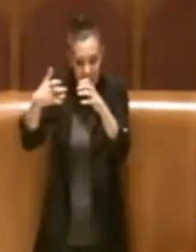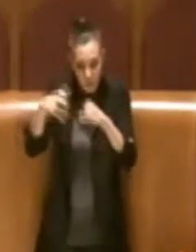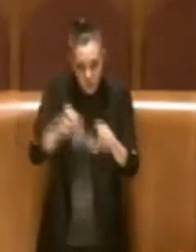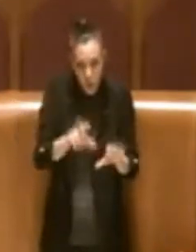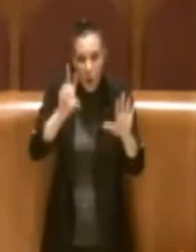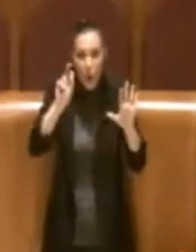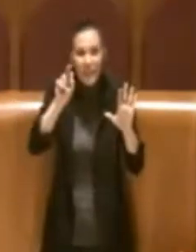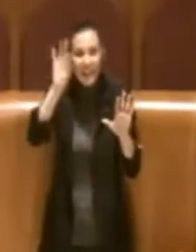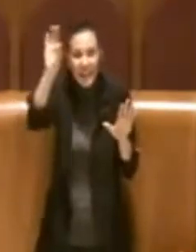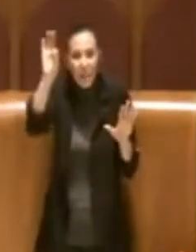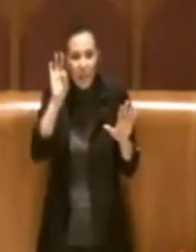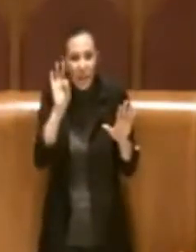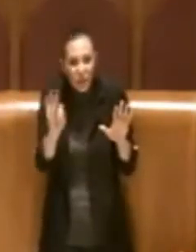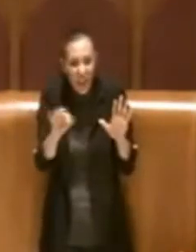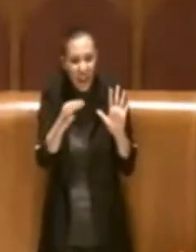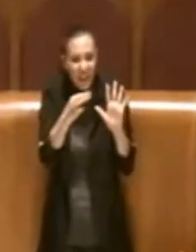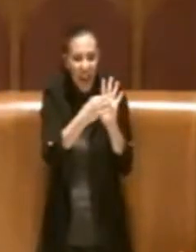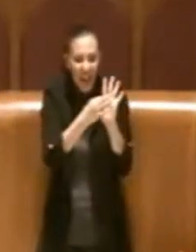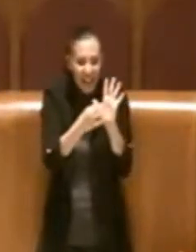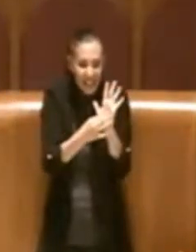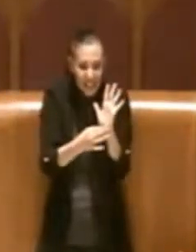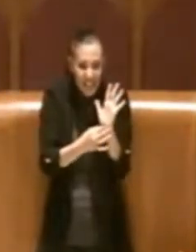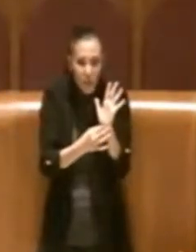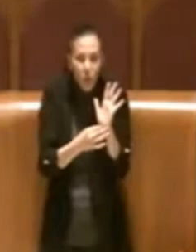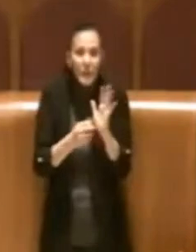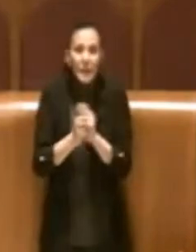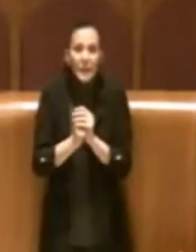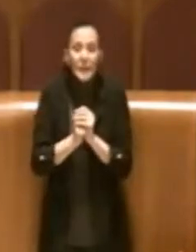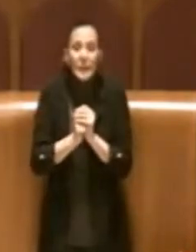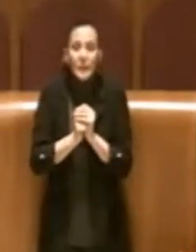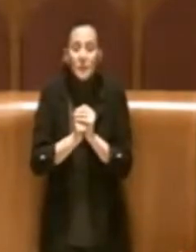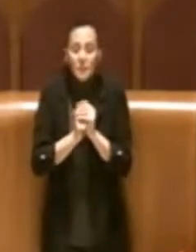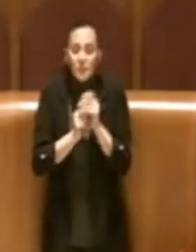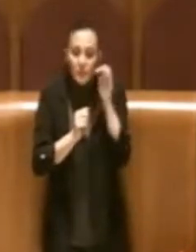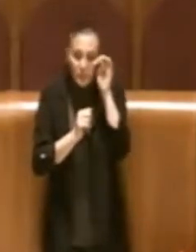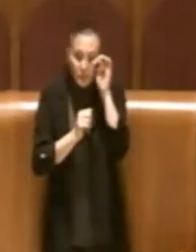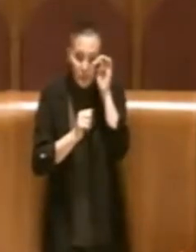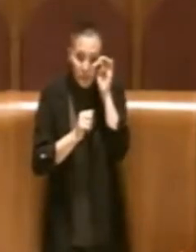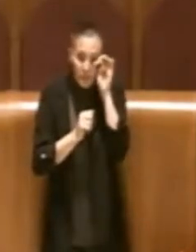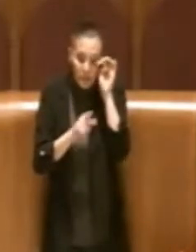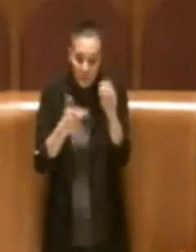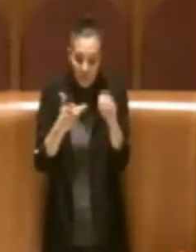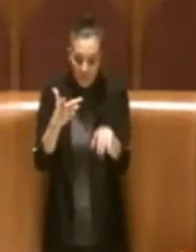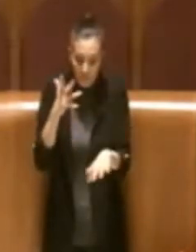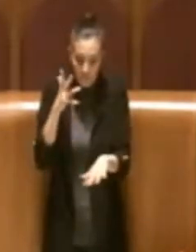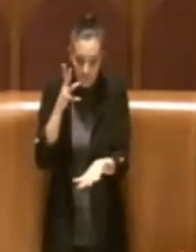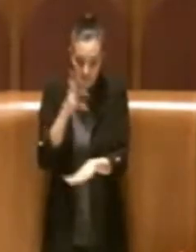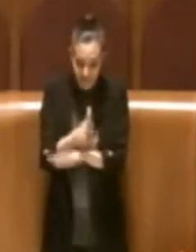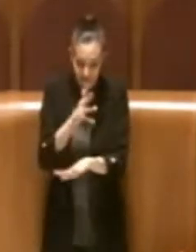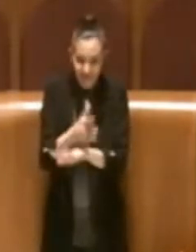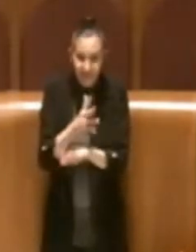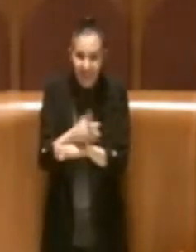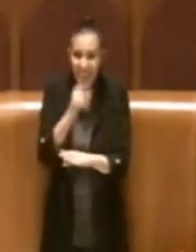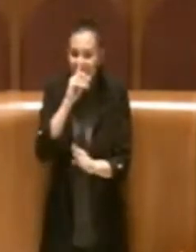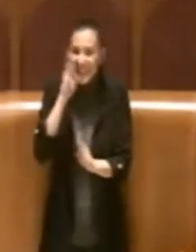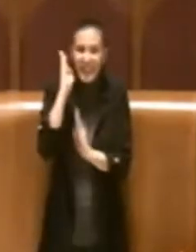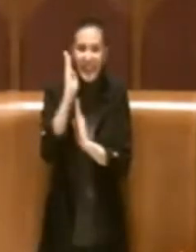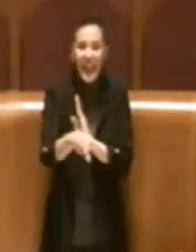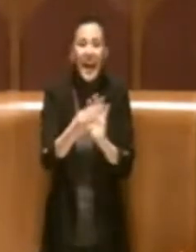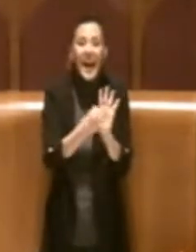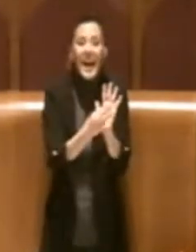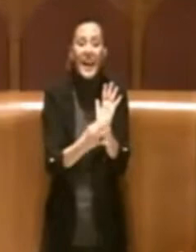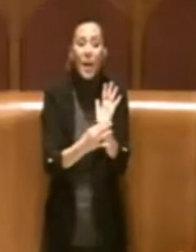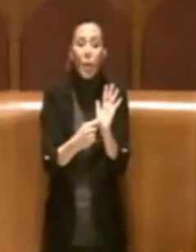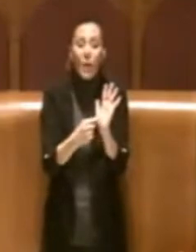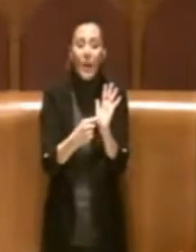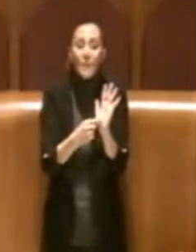su alcuni articoli, appunto, andando a intervenire direttamente su un regolamento,